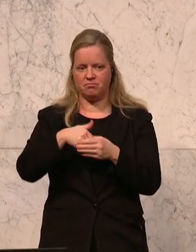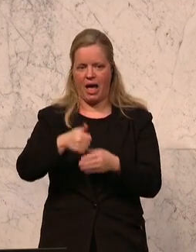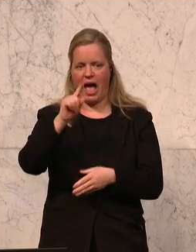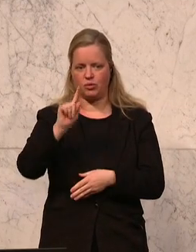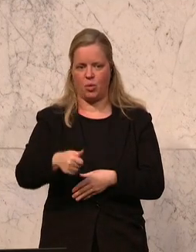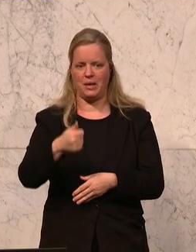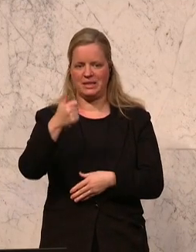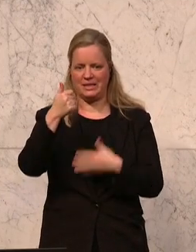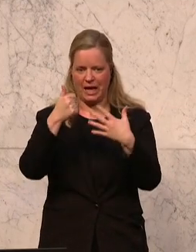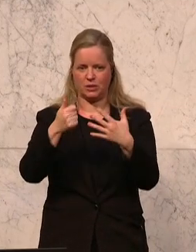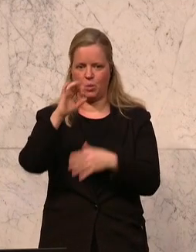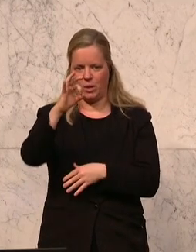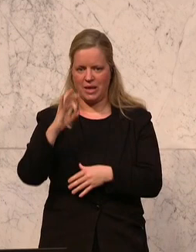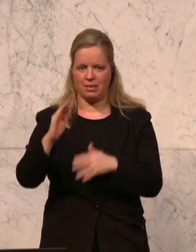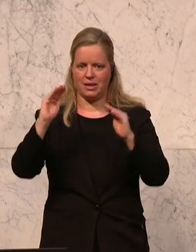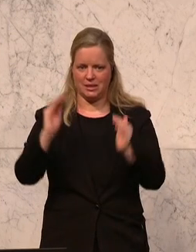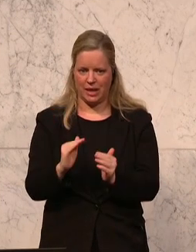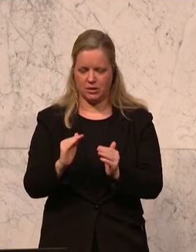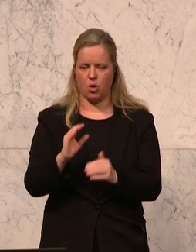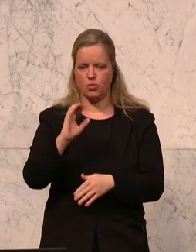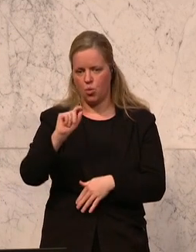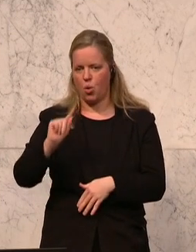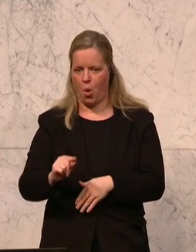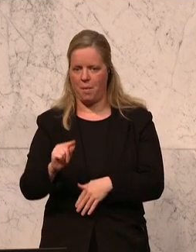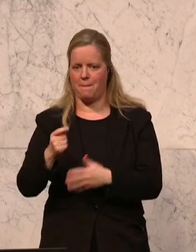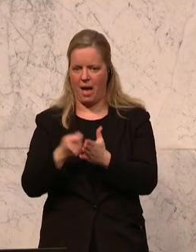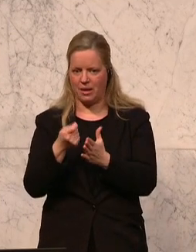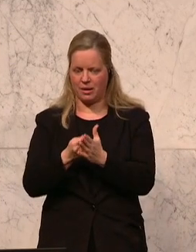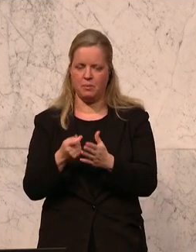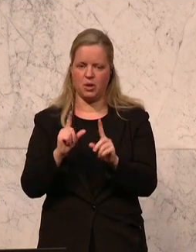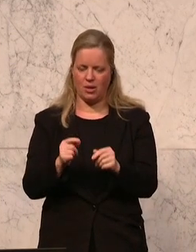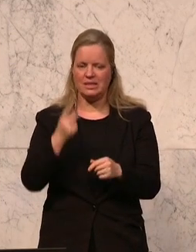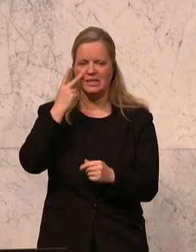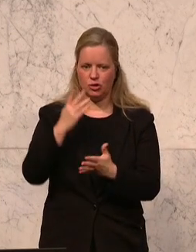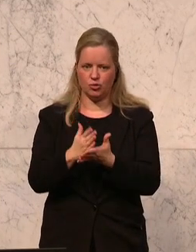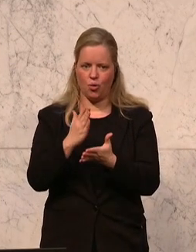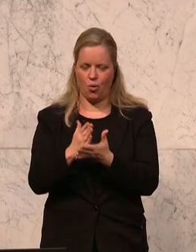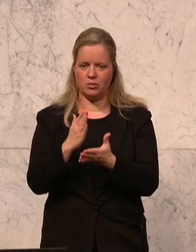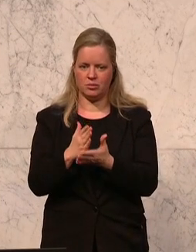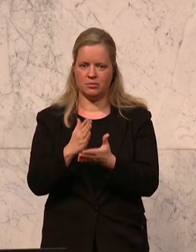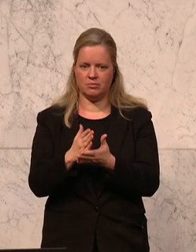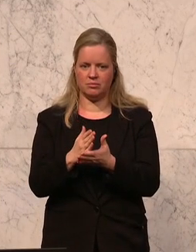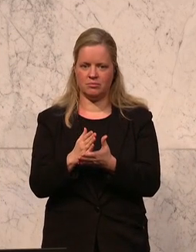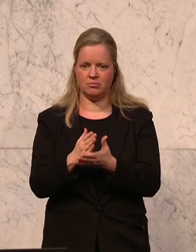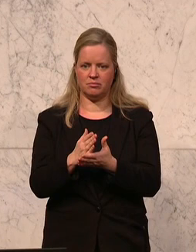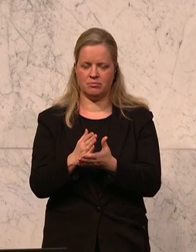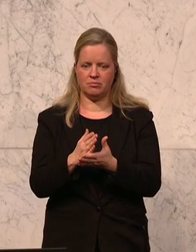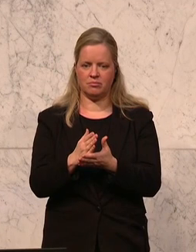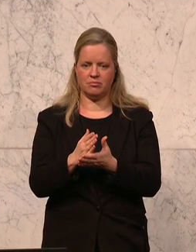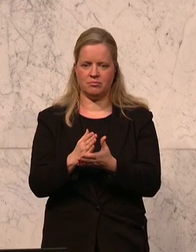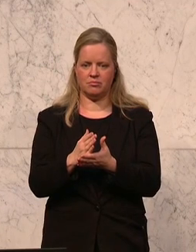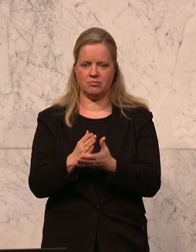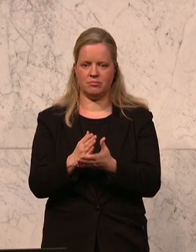gesenkt wurden mit irgendwelchen Nullkommabeiträgen. Das zeigt ja genau die Geisteshaltung bzw.